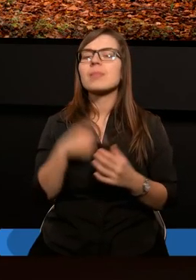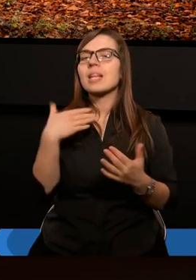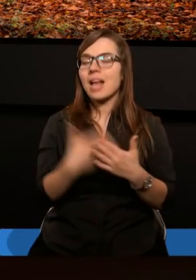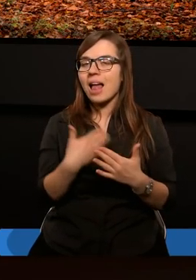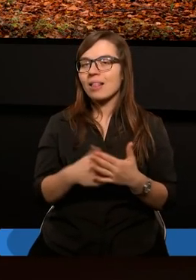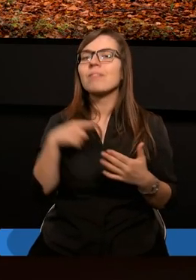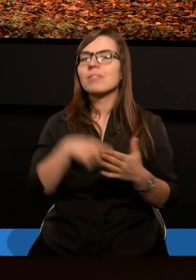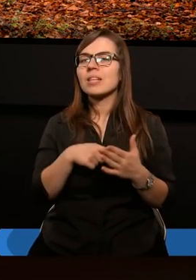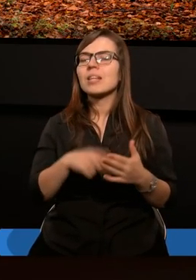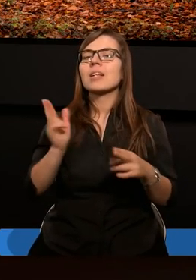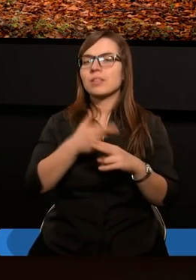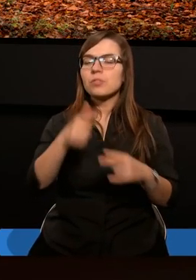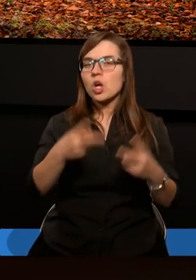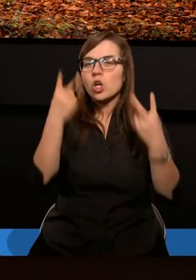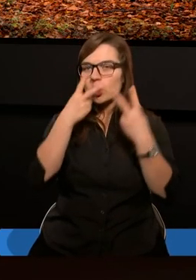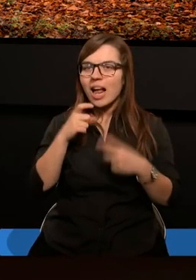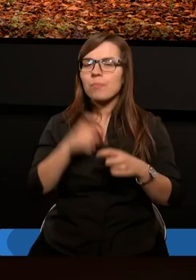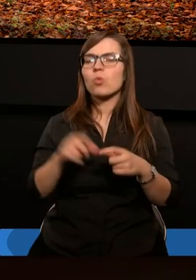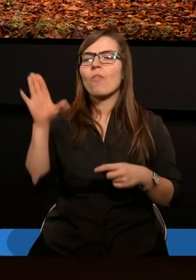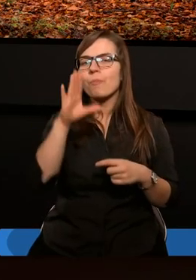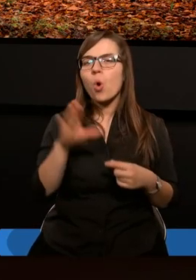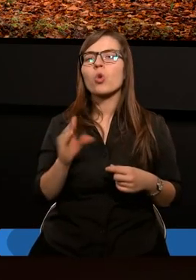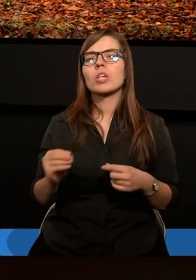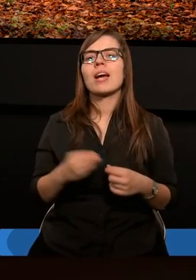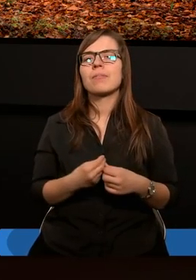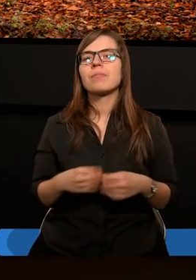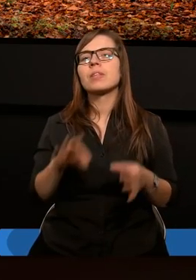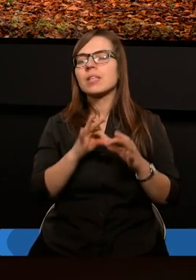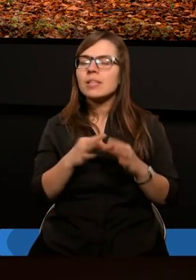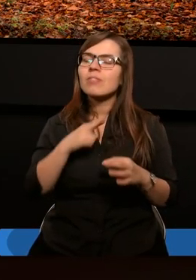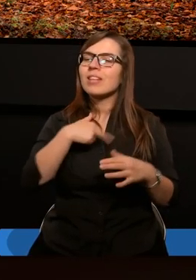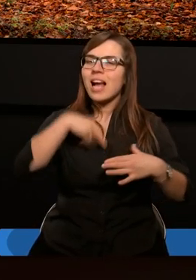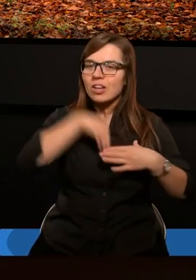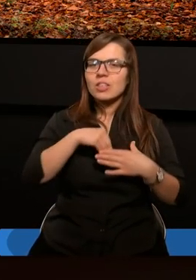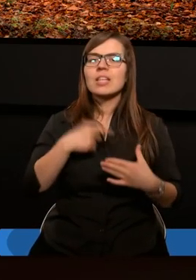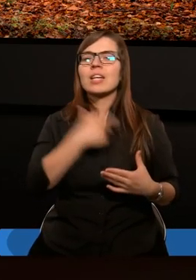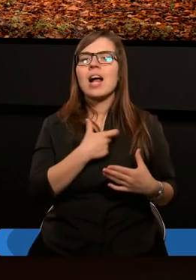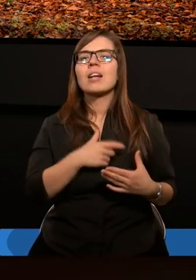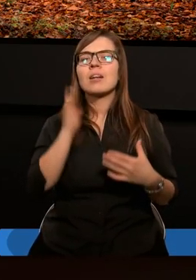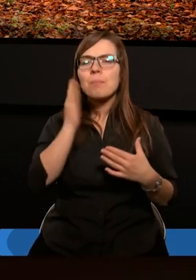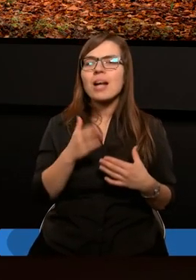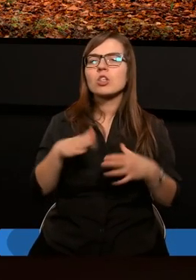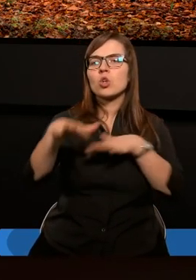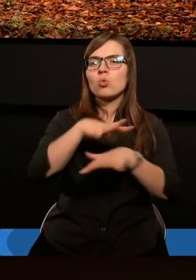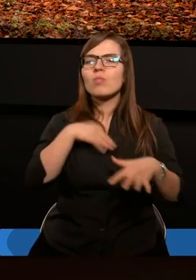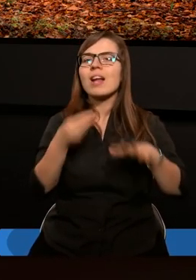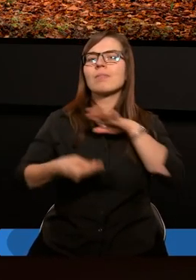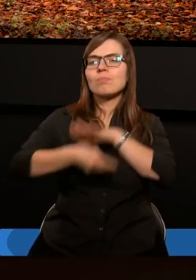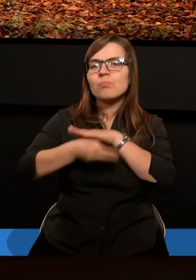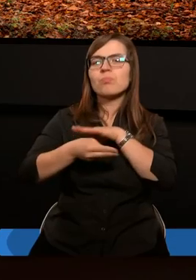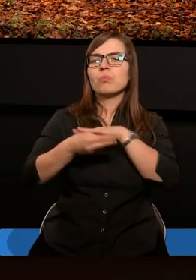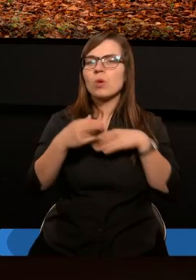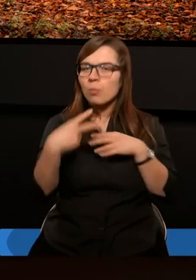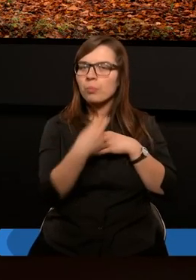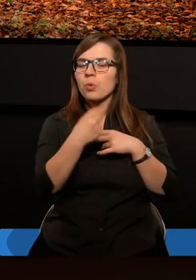Dlatego kiedy Słowo Boże dotrze do nas, kiedy w naszym sercu Duch Święty będzie nam podpowiadał, którą